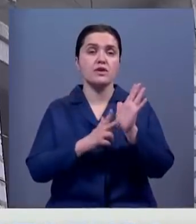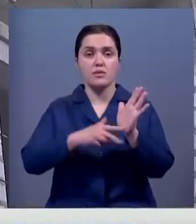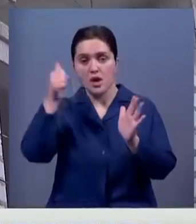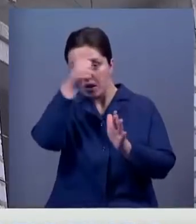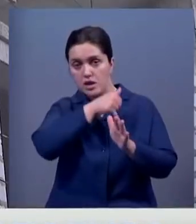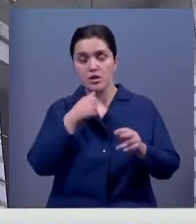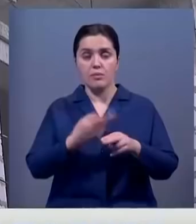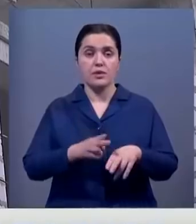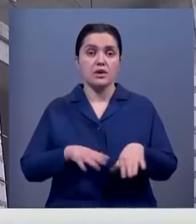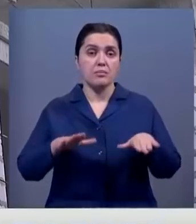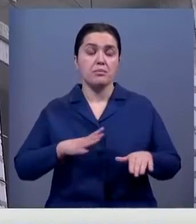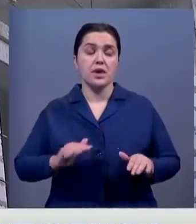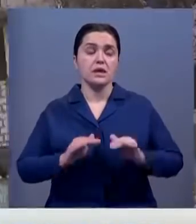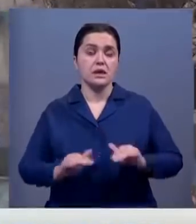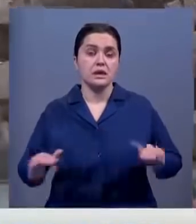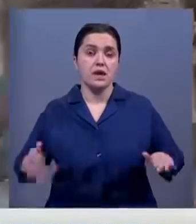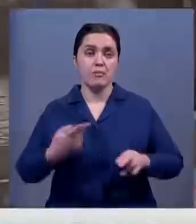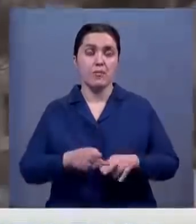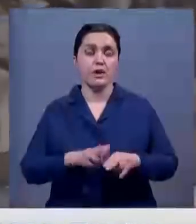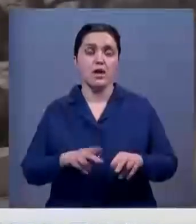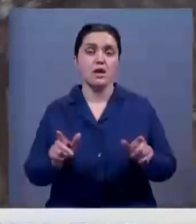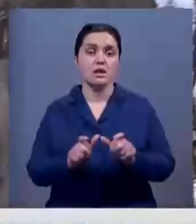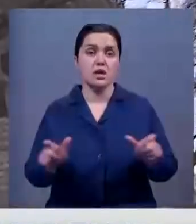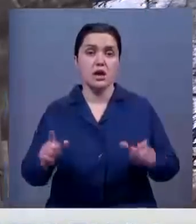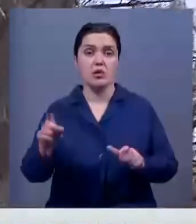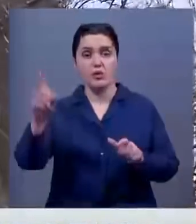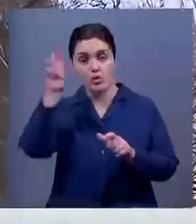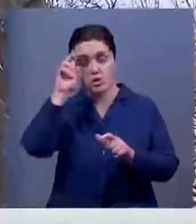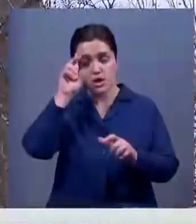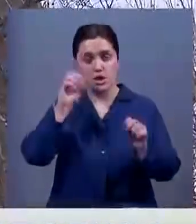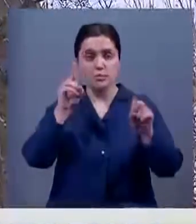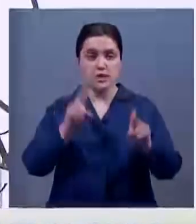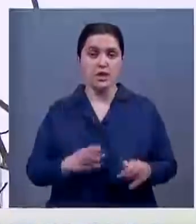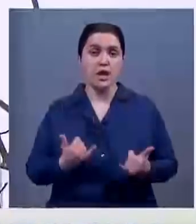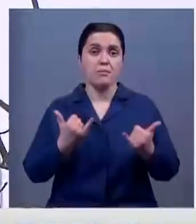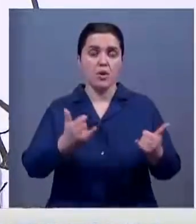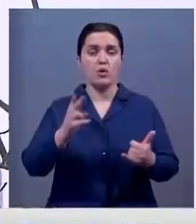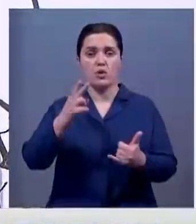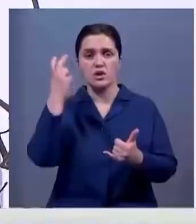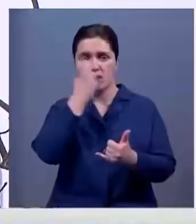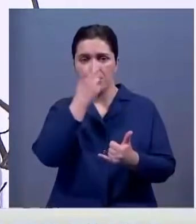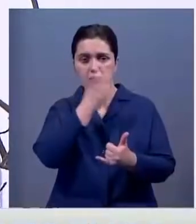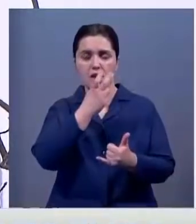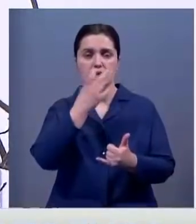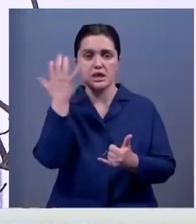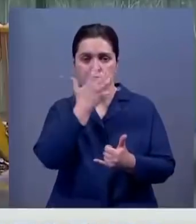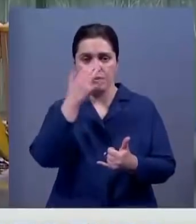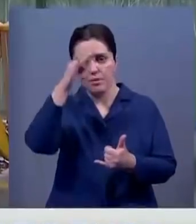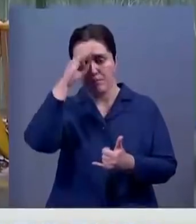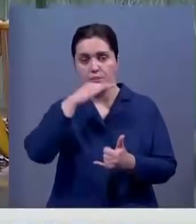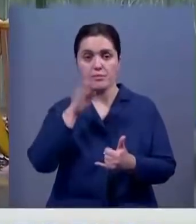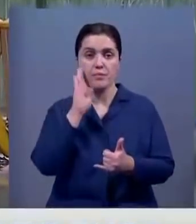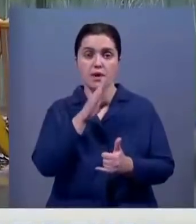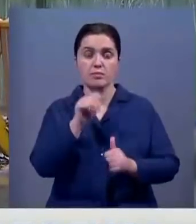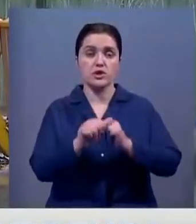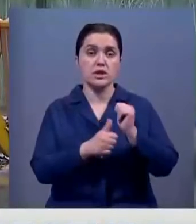данном участке были детские ясли сад. Государство построилось специально для детей, слабовидящих и слепых родителей. А 16 лет назад детсад